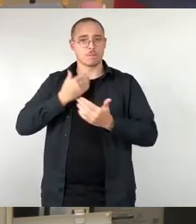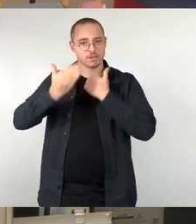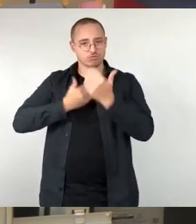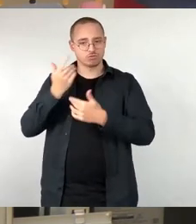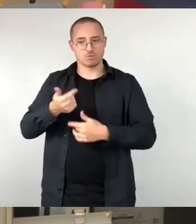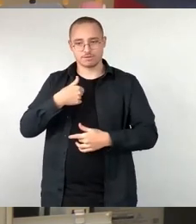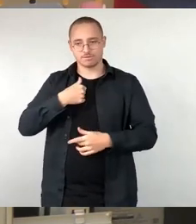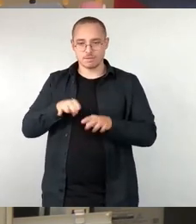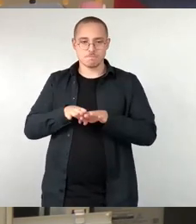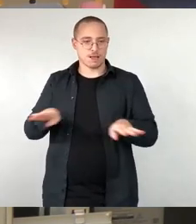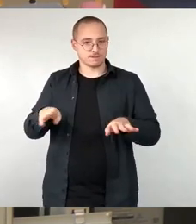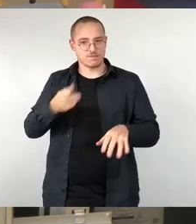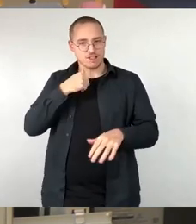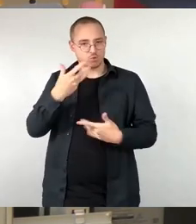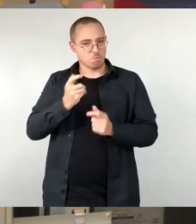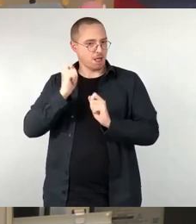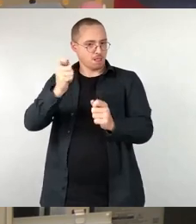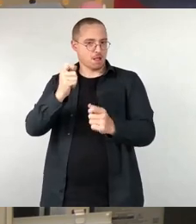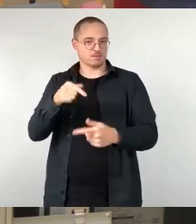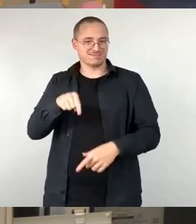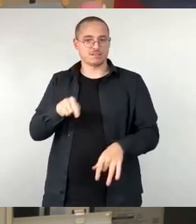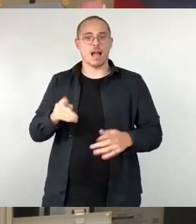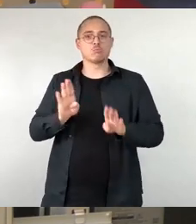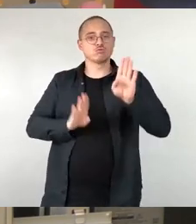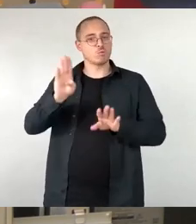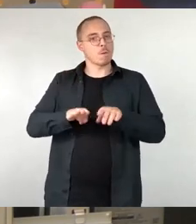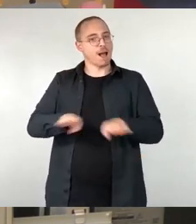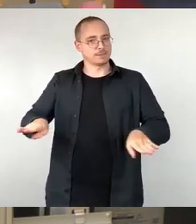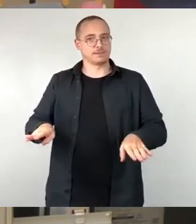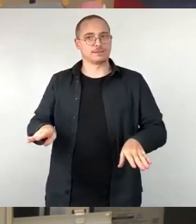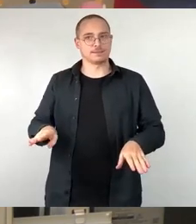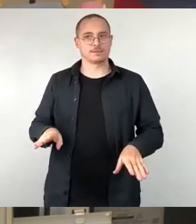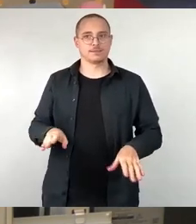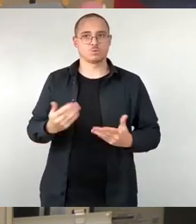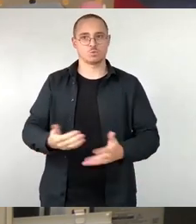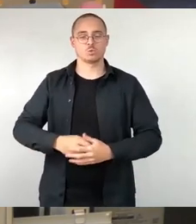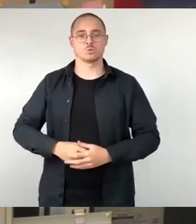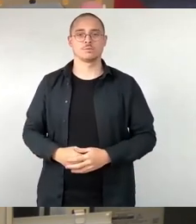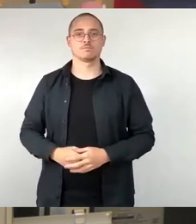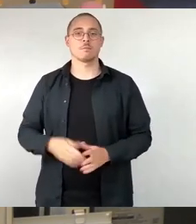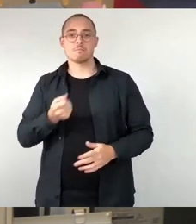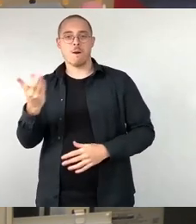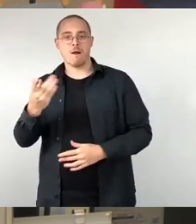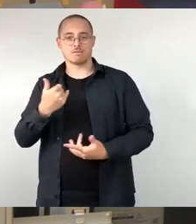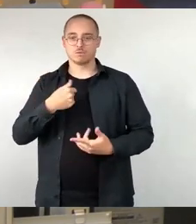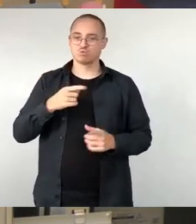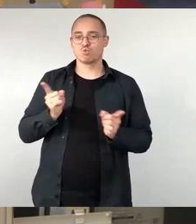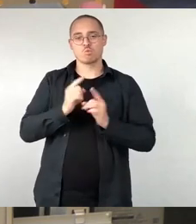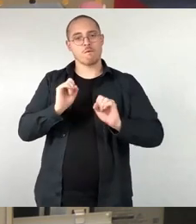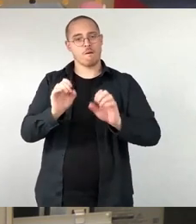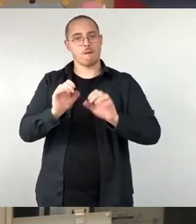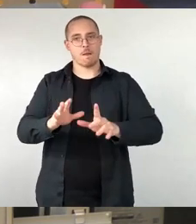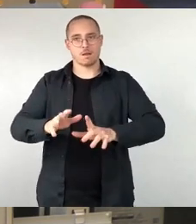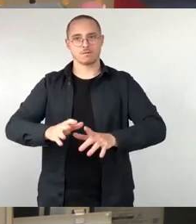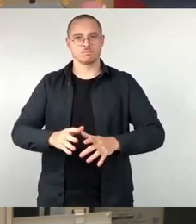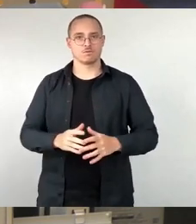ich, dass das die Basis der Abstimmung ist. Noch ein paar Worte, was wir hier machen, auch für die, die draußen nicht so genau wissen, was